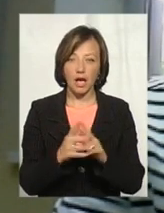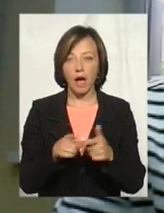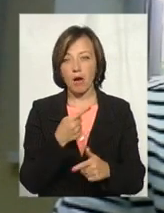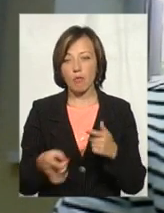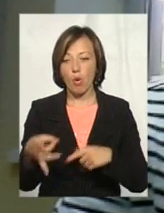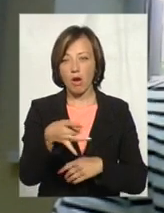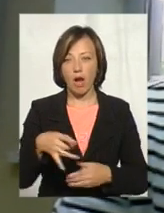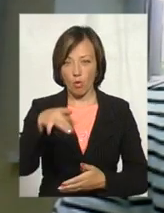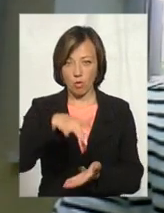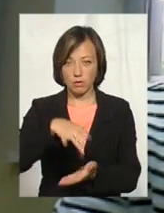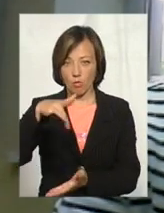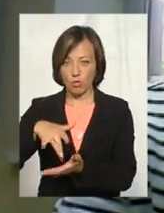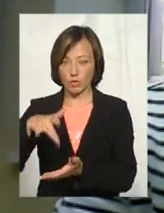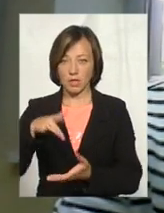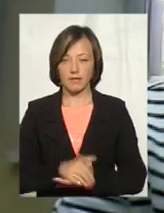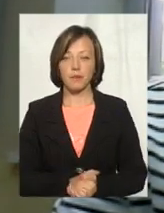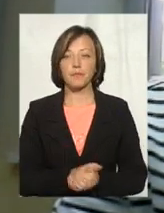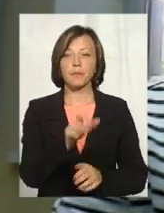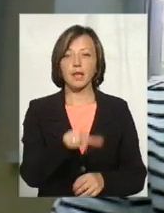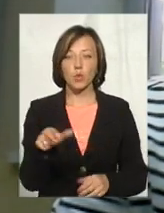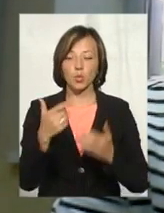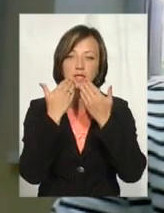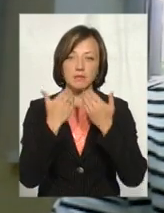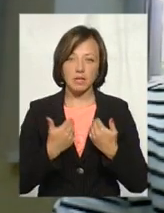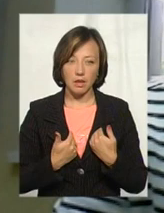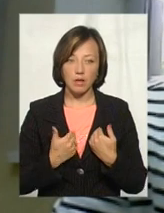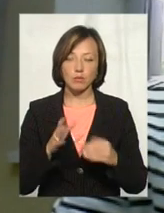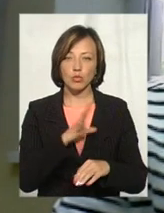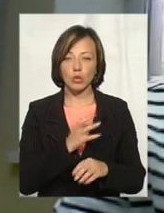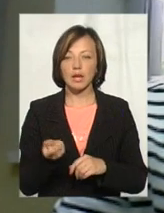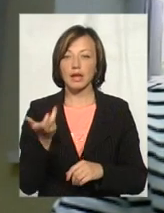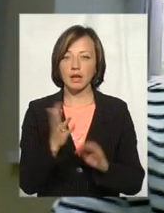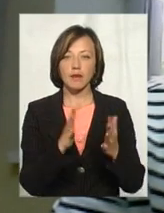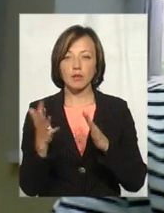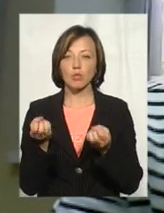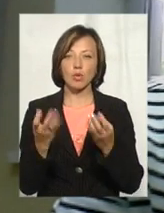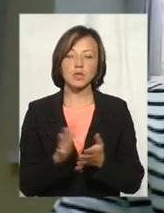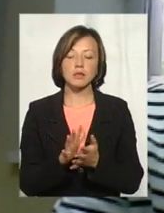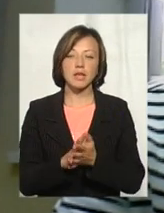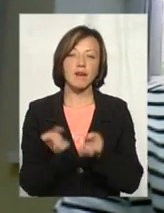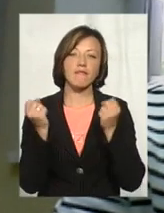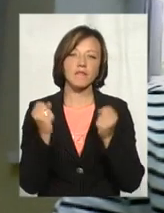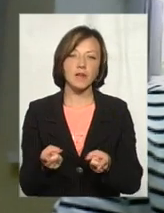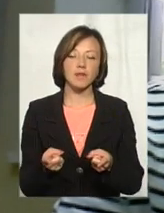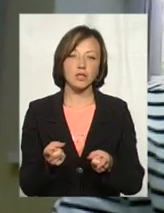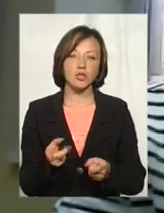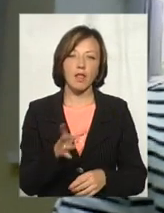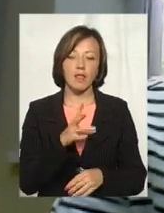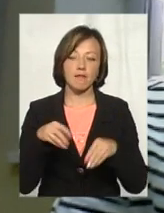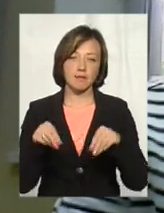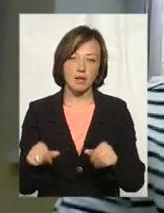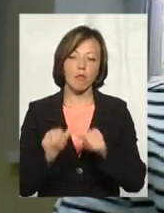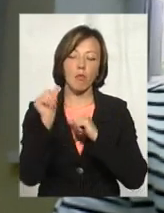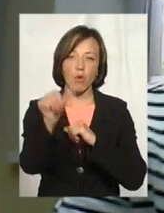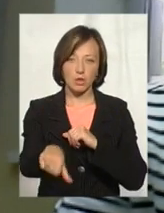районних пунктів, люди до нас верталися, були тільки випадки, коли просто це сміття було вивантажено на землю,